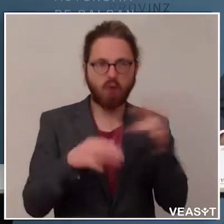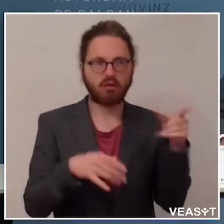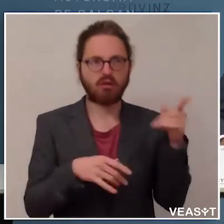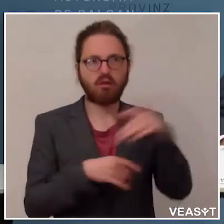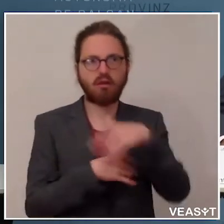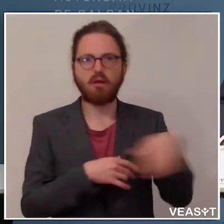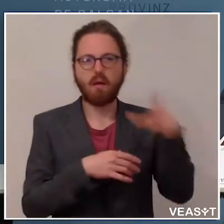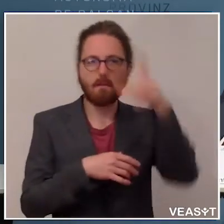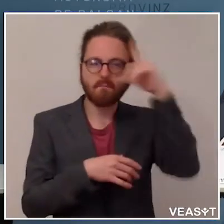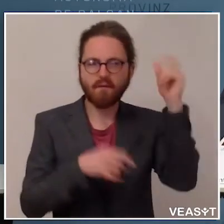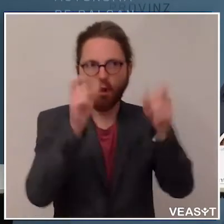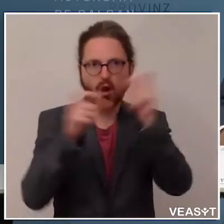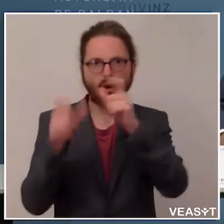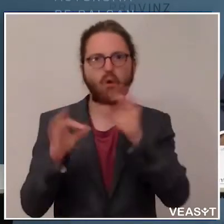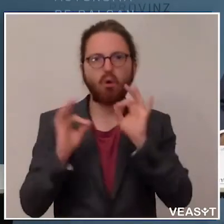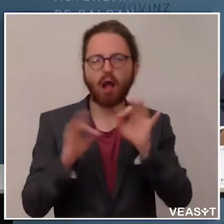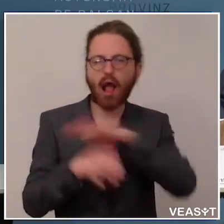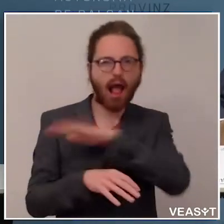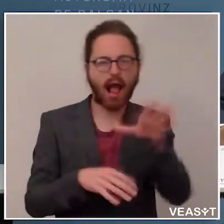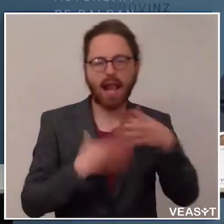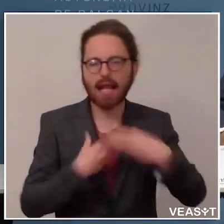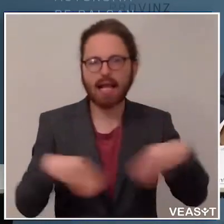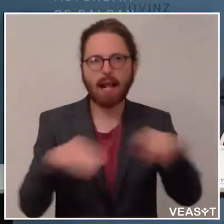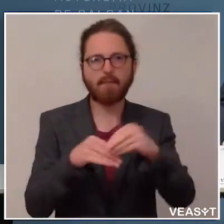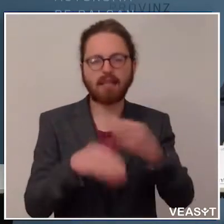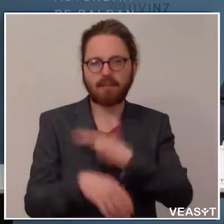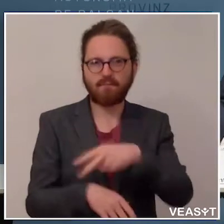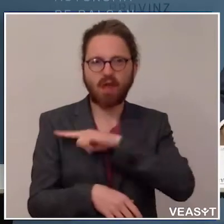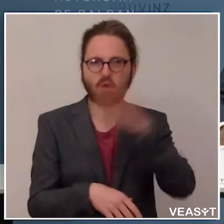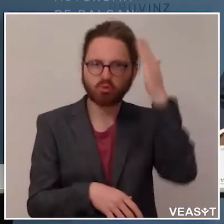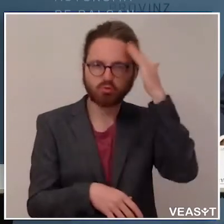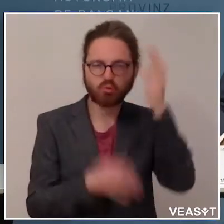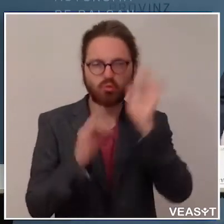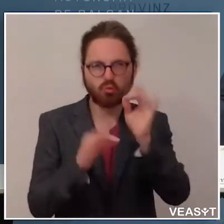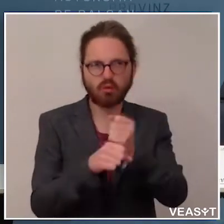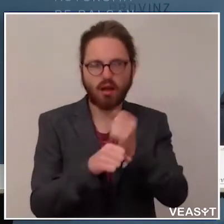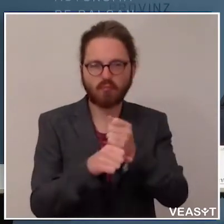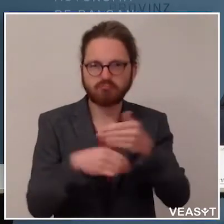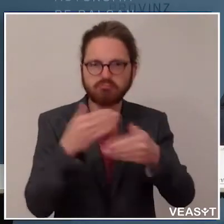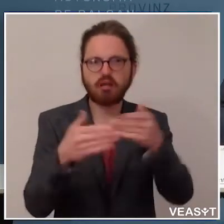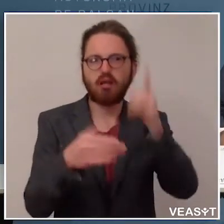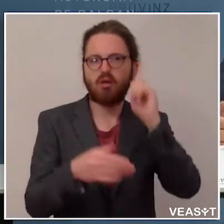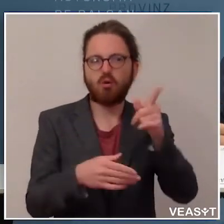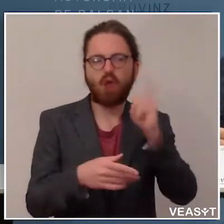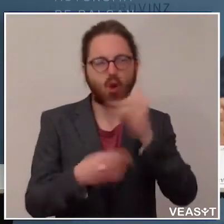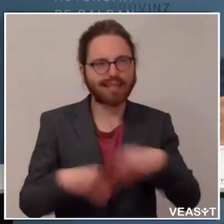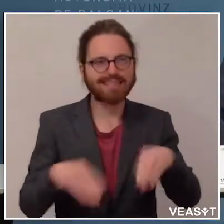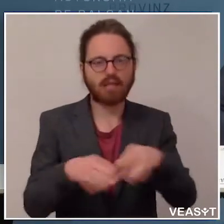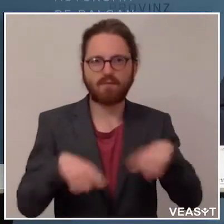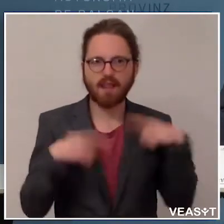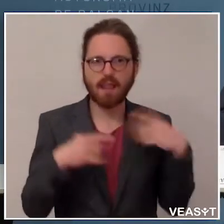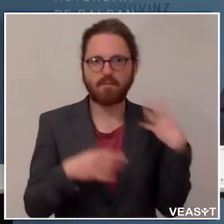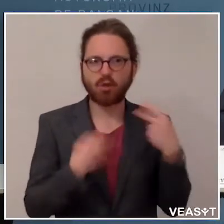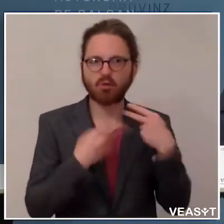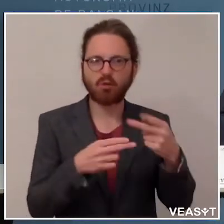Alle gemeinsam, wir alles tun, damit wir ja wieder arbeiten, ja wieder mehr gesellschaftliches Leben haben, aber gleichzeitig die